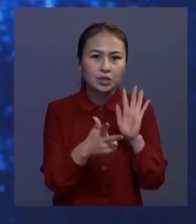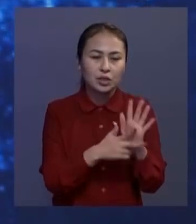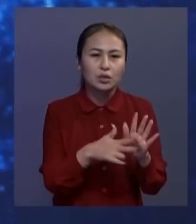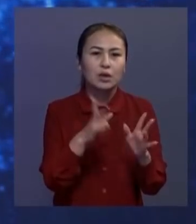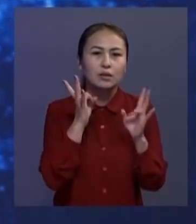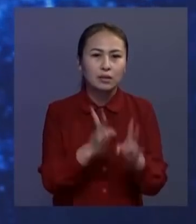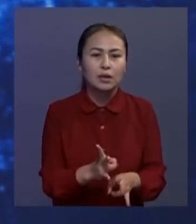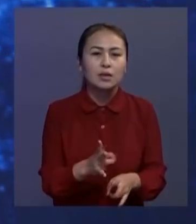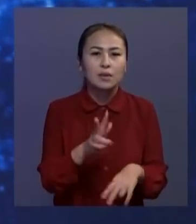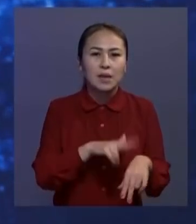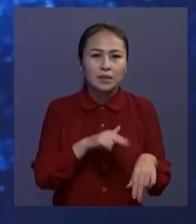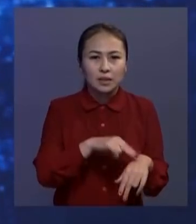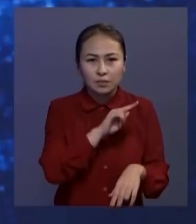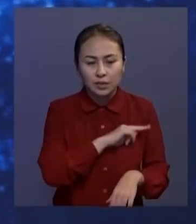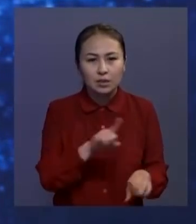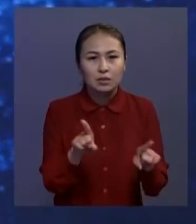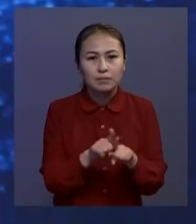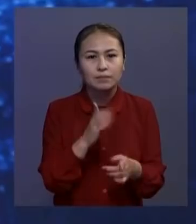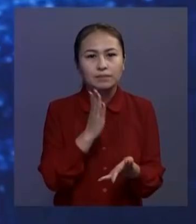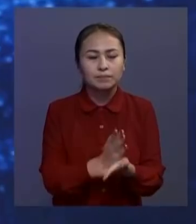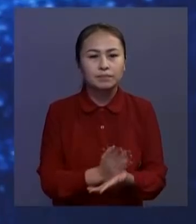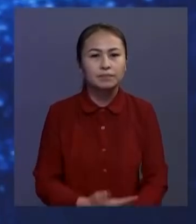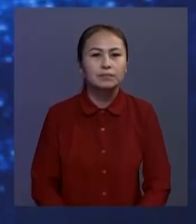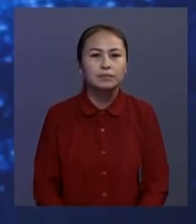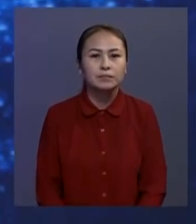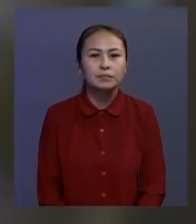18 жара қатылған арасында полиция қызметкерде бар.